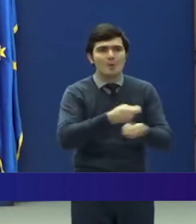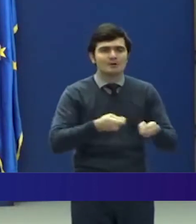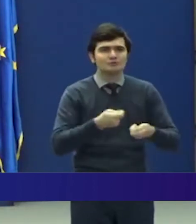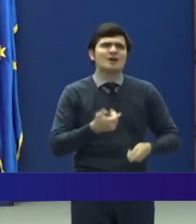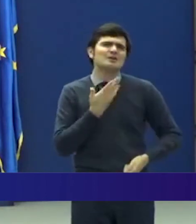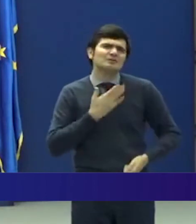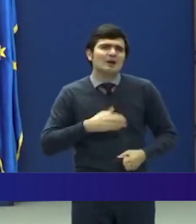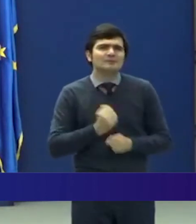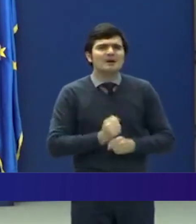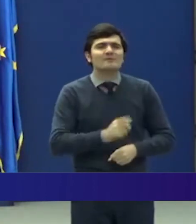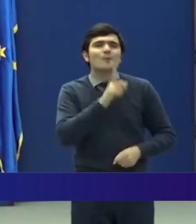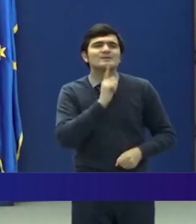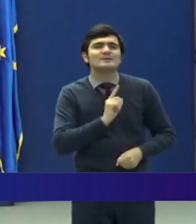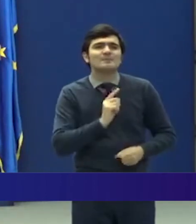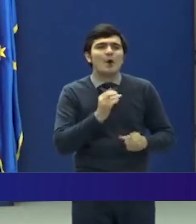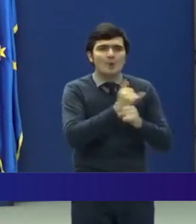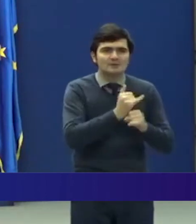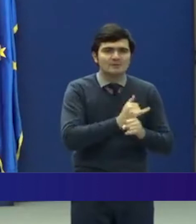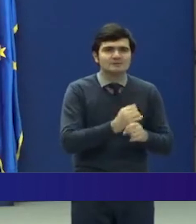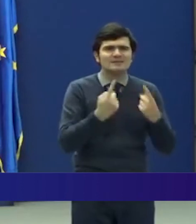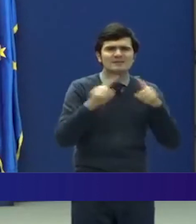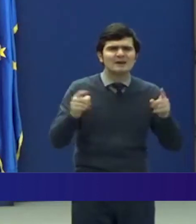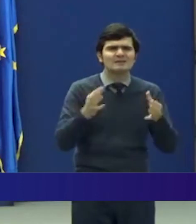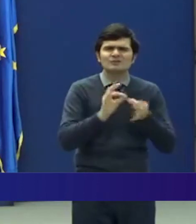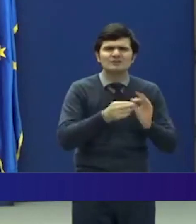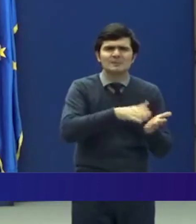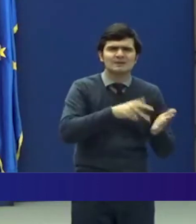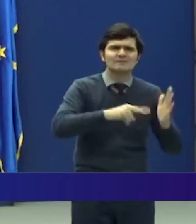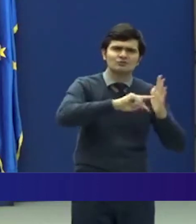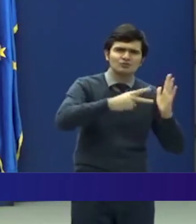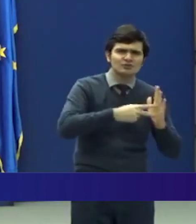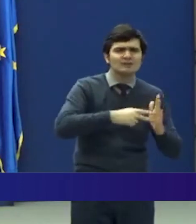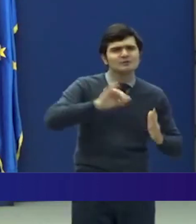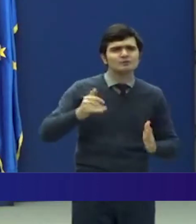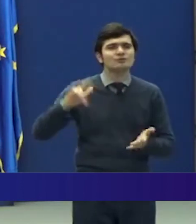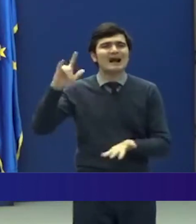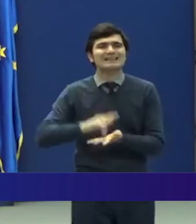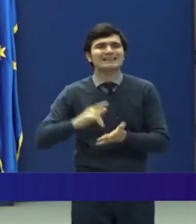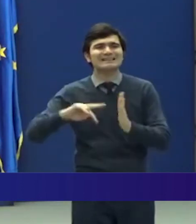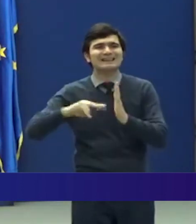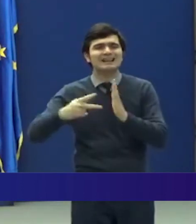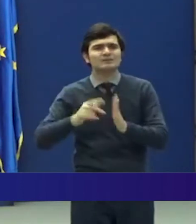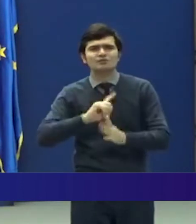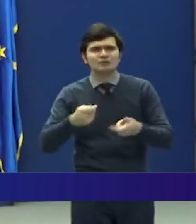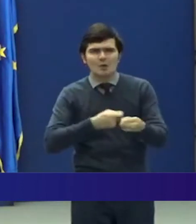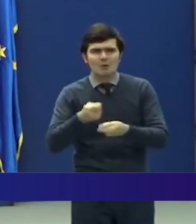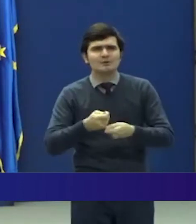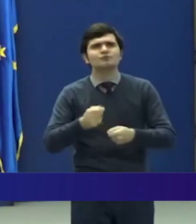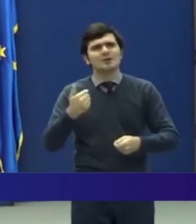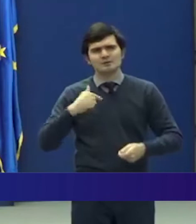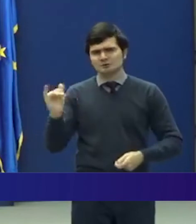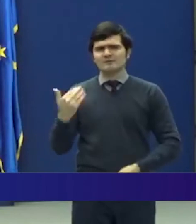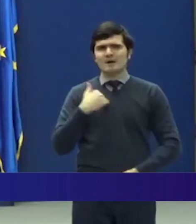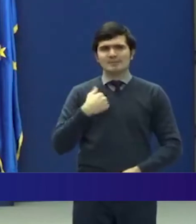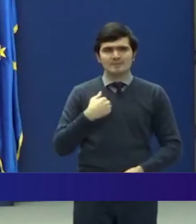fac aici o simplă precizare, diferența dintre servicii tehnice și aterizări tehnice necomerciale, pentru că am avut întrebări de